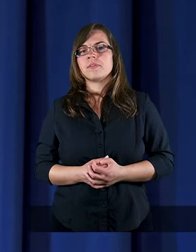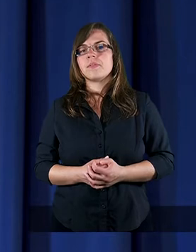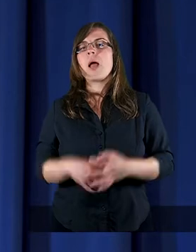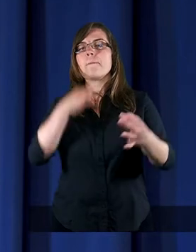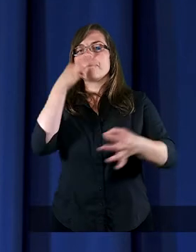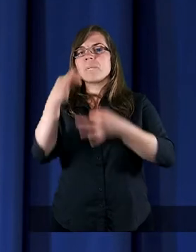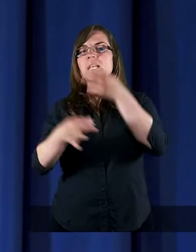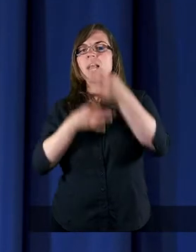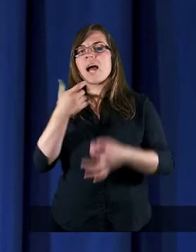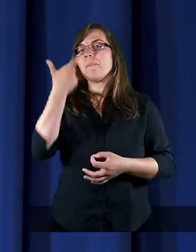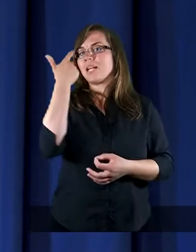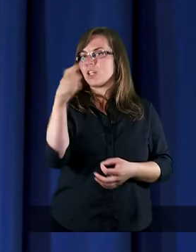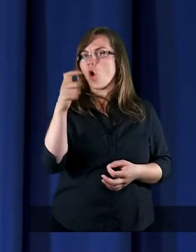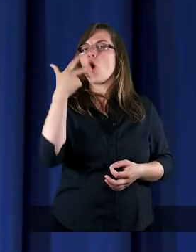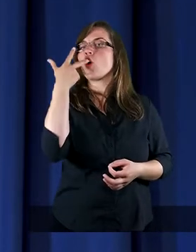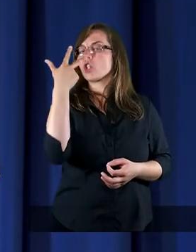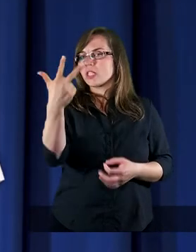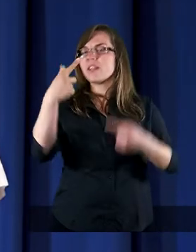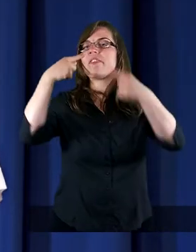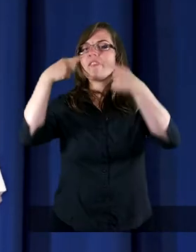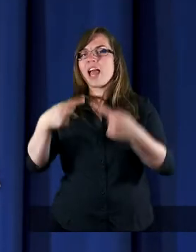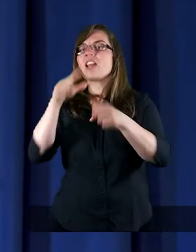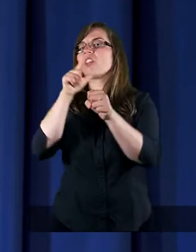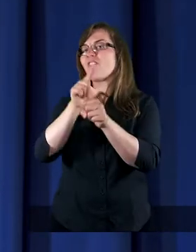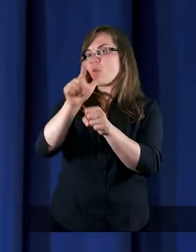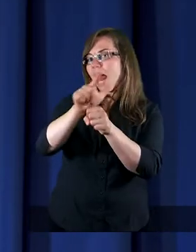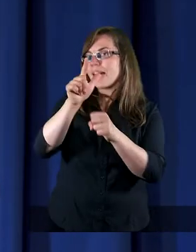psalm 103 i wiersz 12.